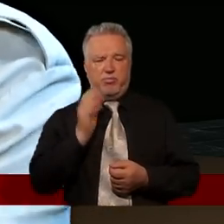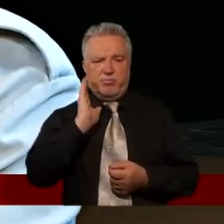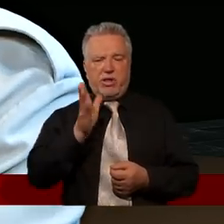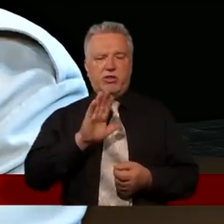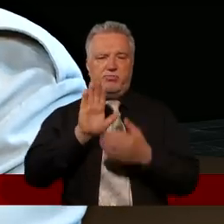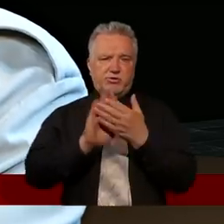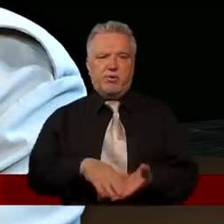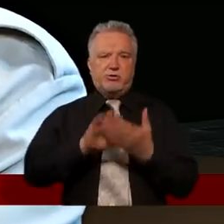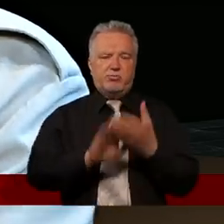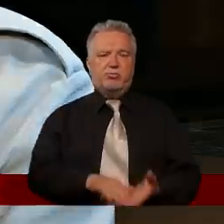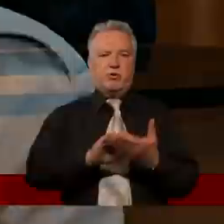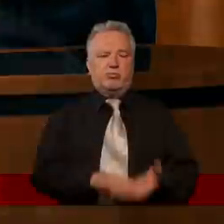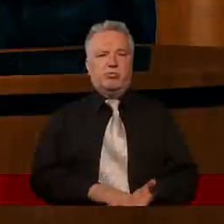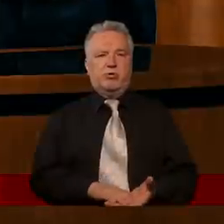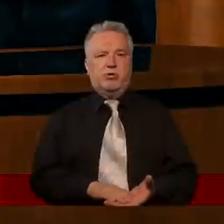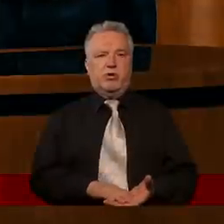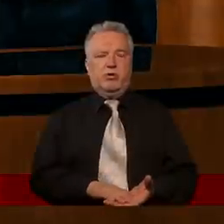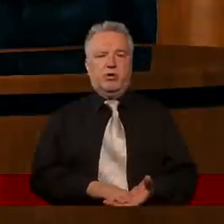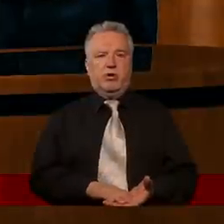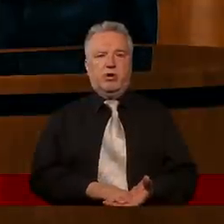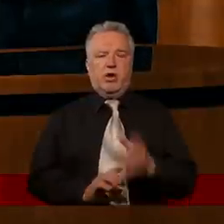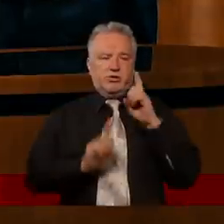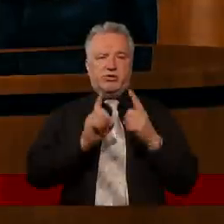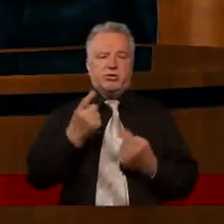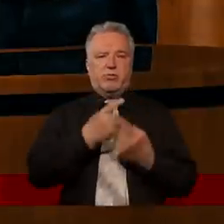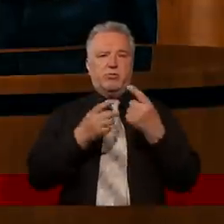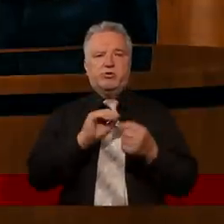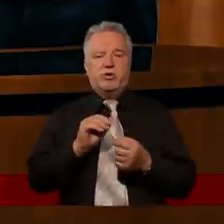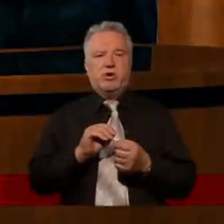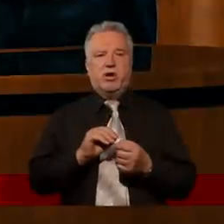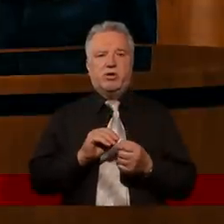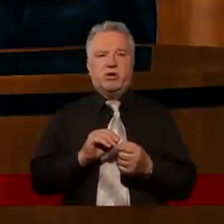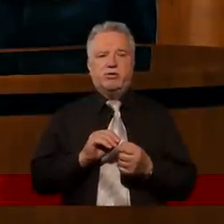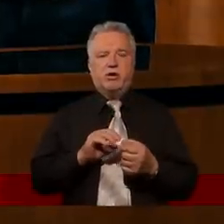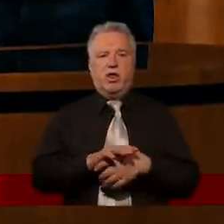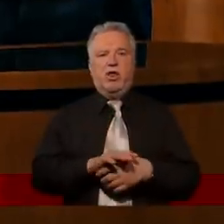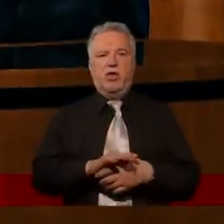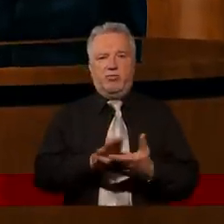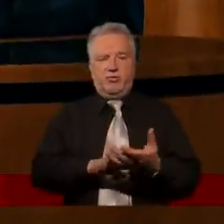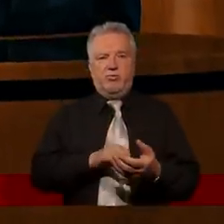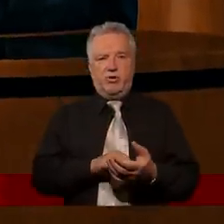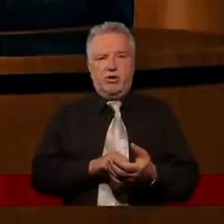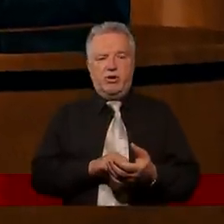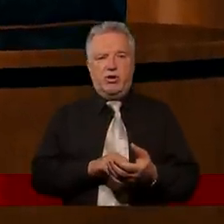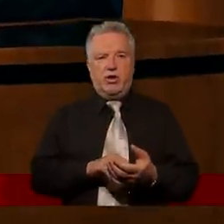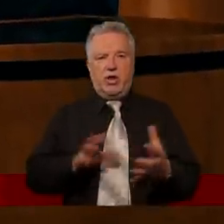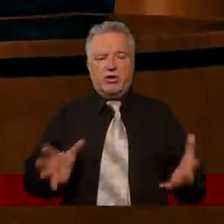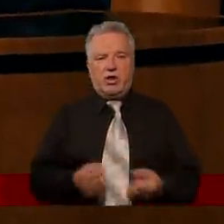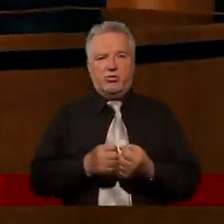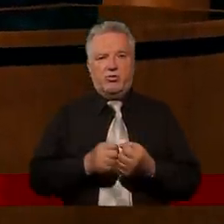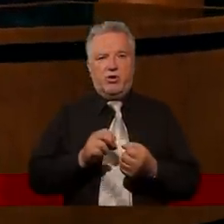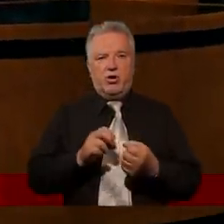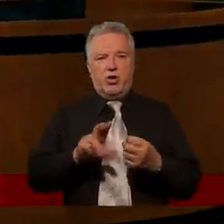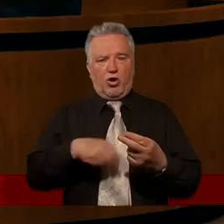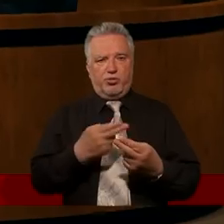przebaczał, przebaczał. I nieraz myślę, że nawet wydawało mi się, że w Biblii znajduję takie odpowiedzi, że Pan Bóg gotów jest